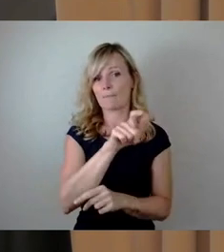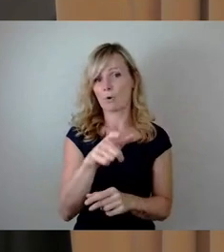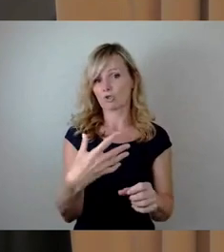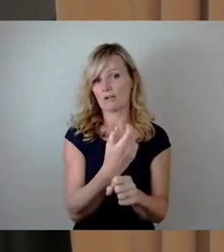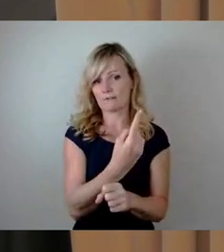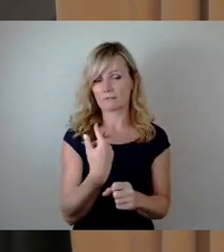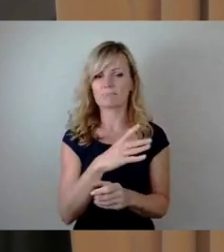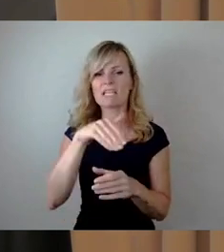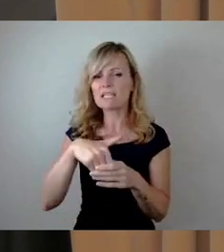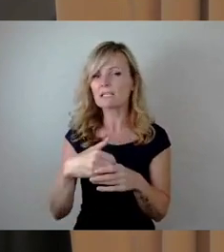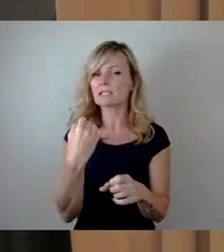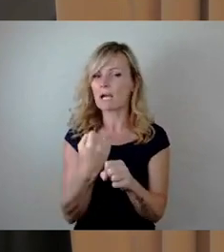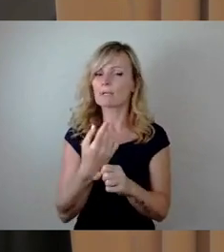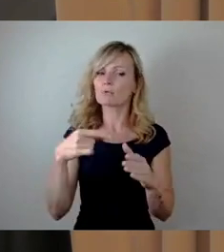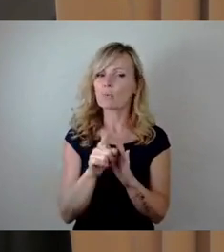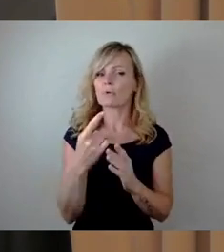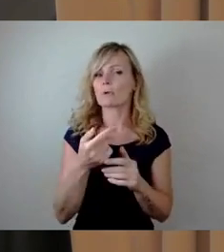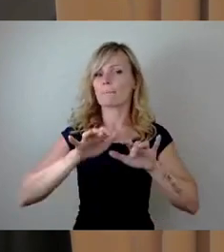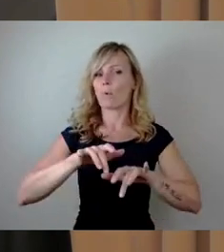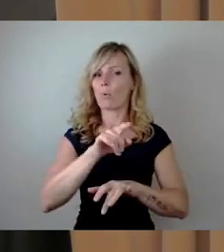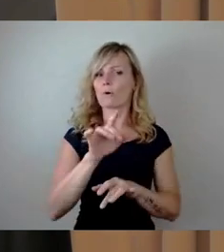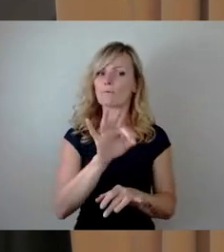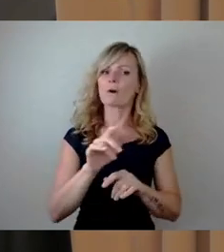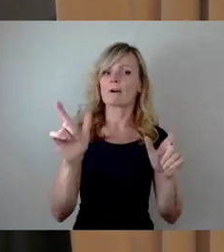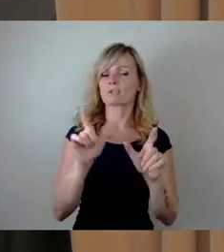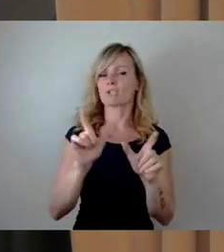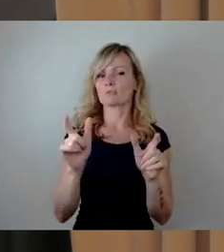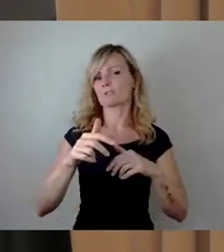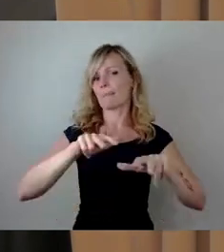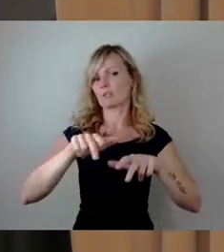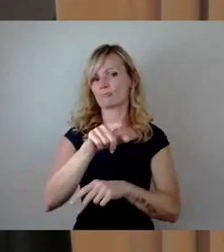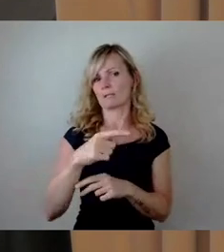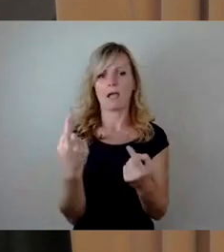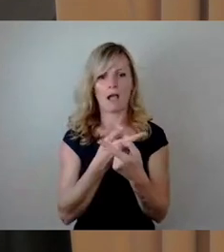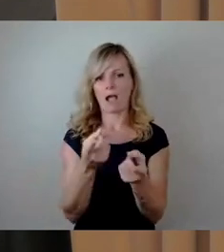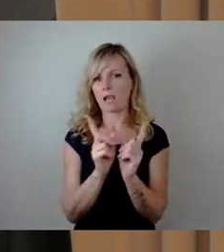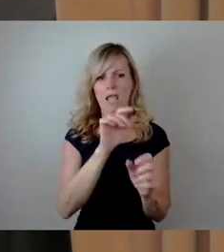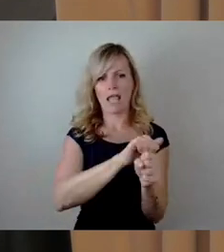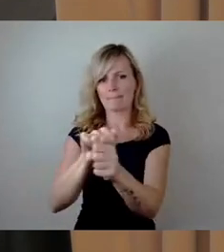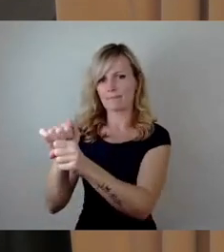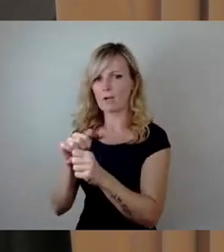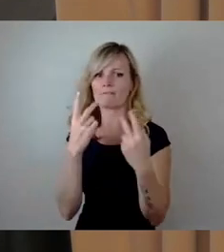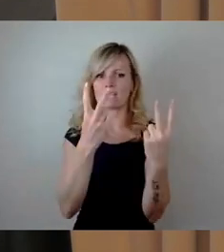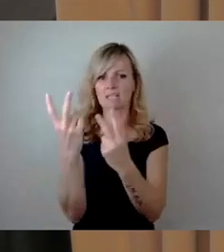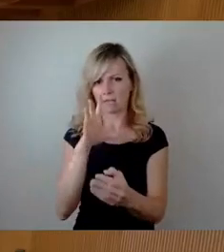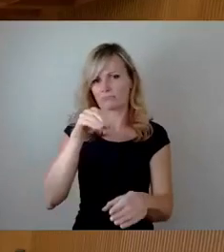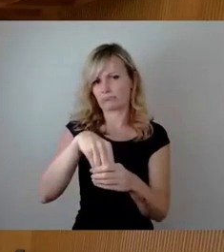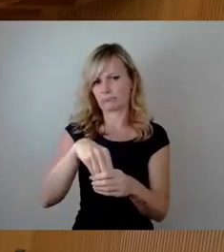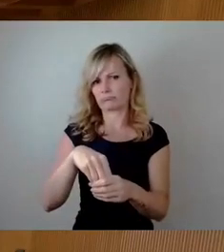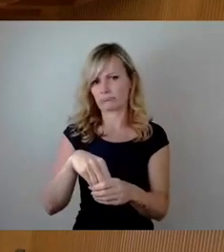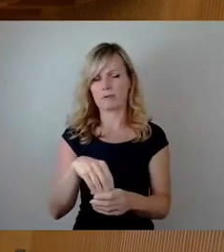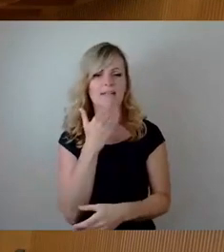inhaltliche Arbeit durch ein einschlägiges Büro für Veranstaltungsmanagement und es sind alle relevanten Ämter beteiligt. Vielen Dank.